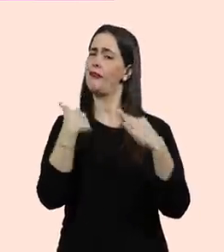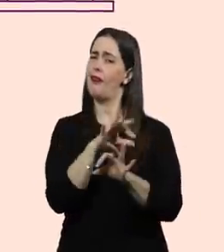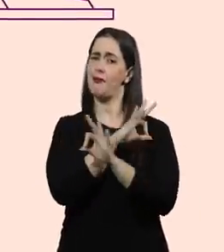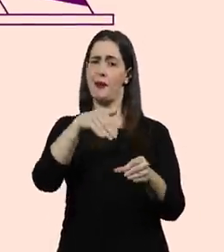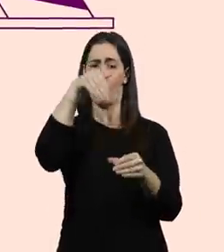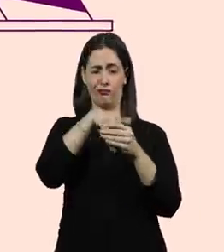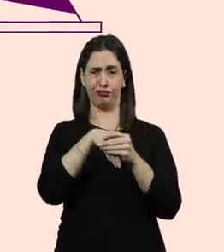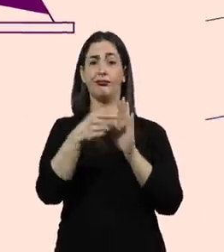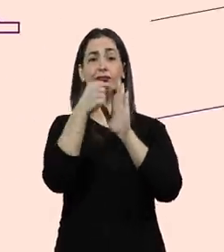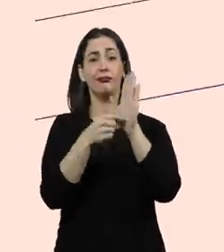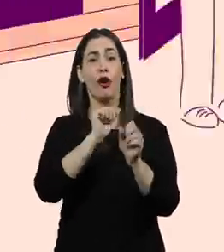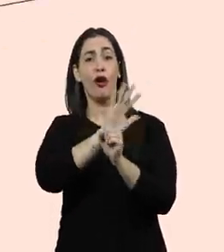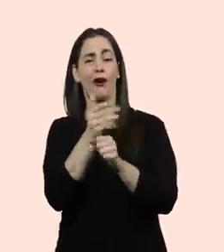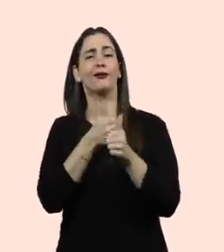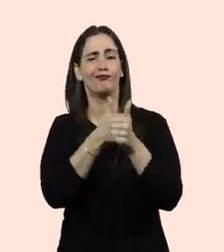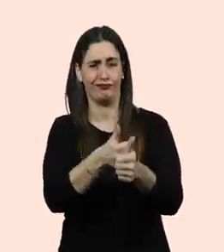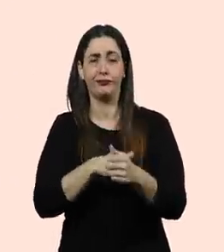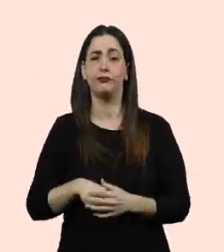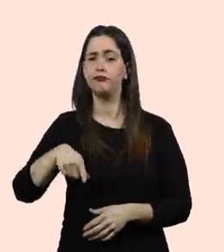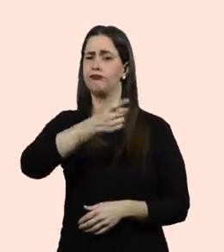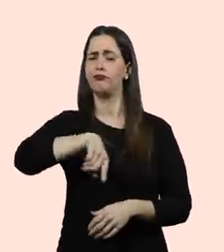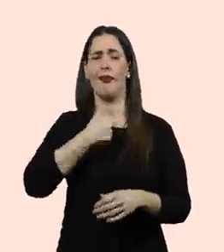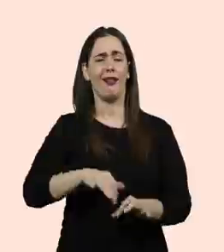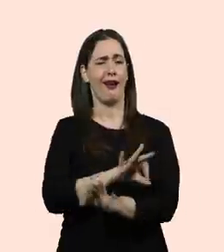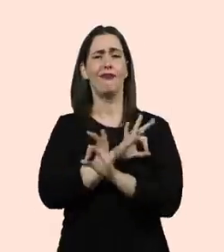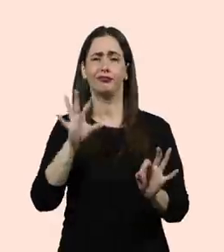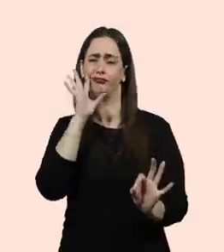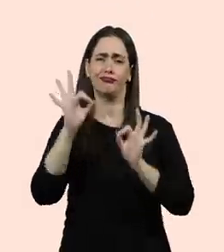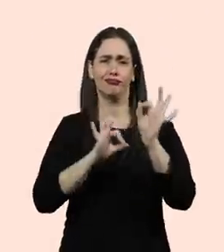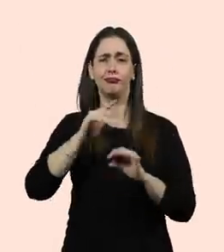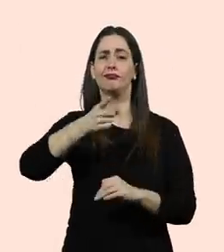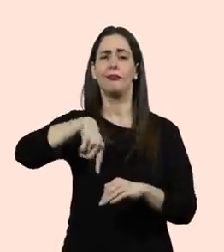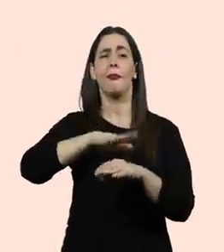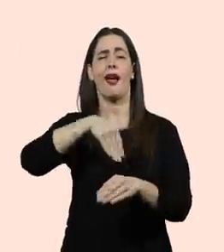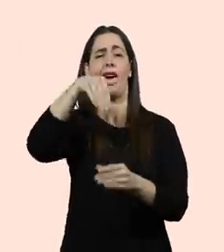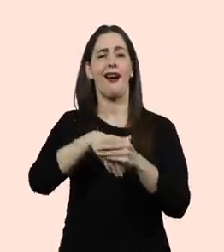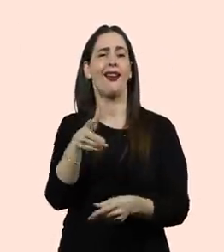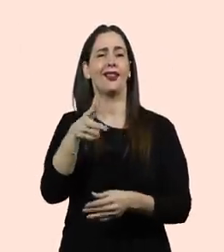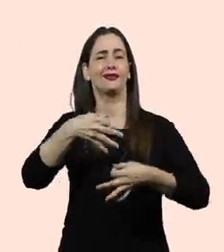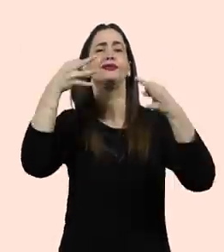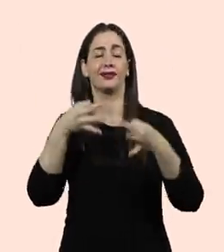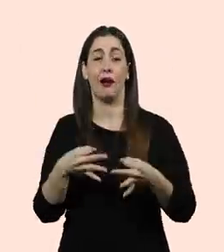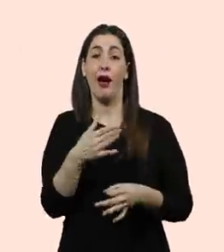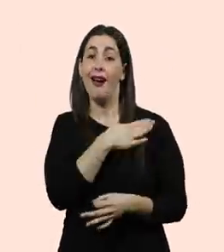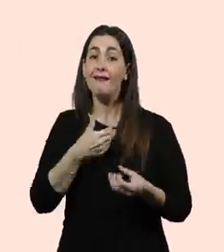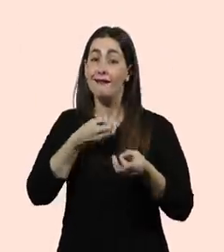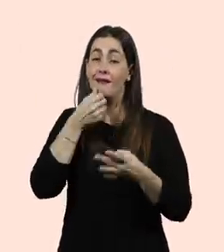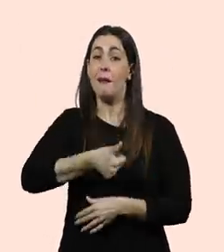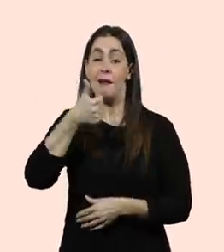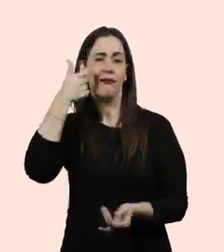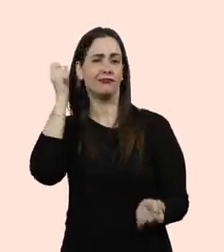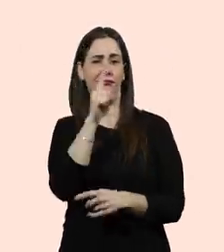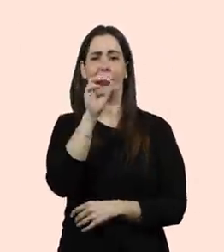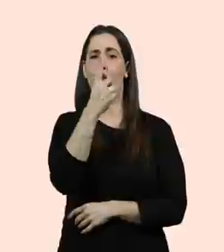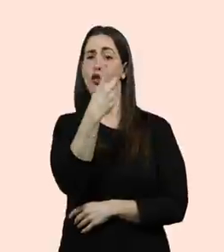o entra a inaponès. Es recomana portar el vot preparat des de casa i seguir les mesures Covid. Hem pres totes les precaucions per fer del vot